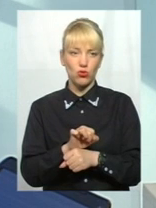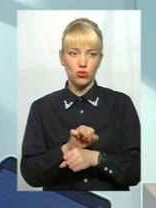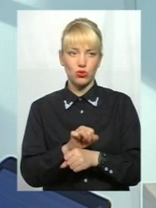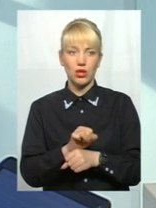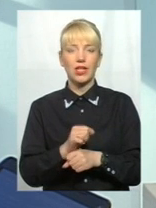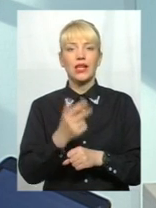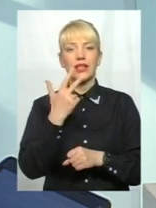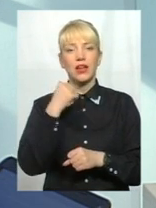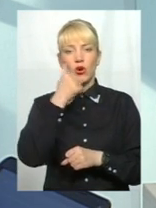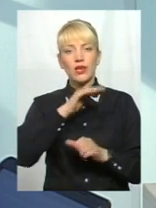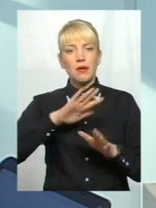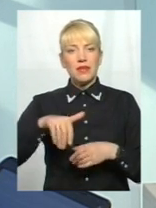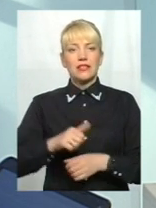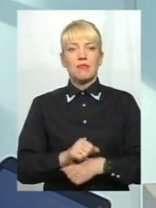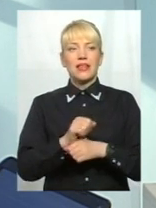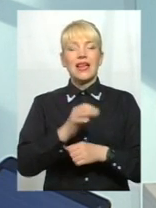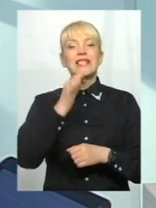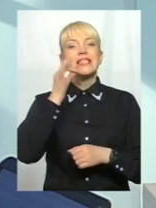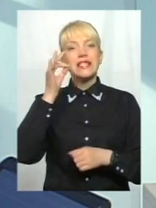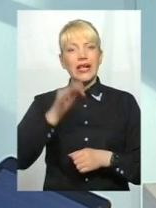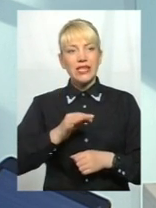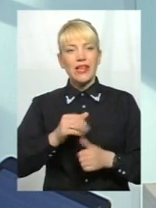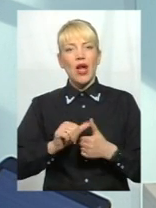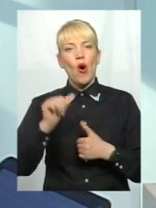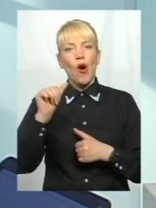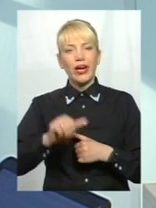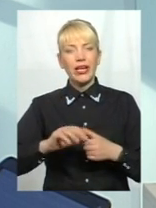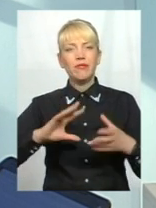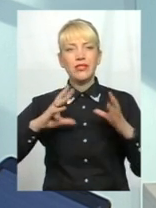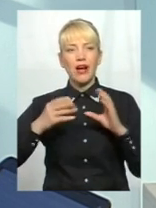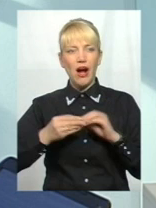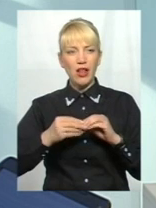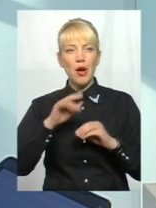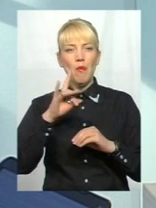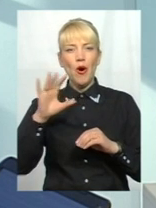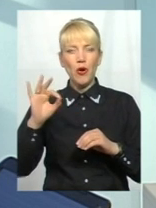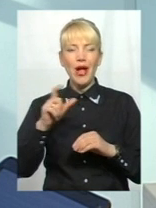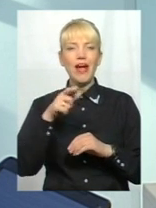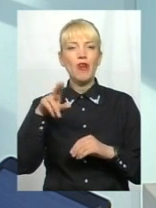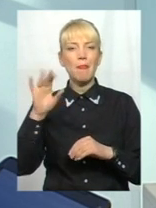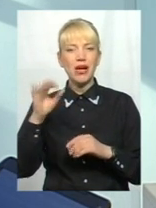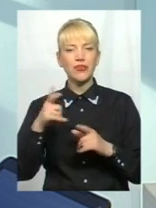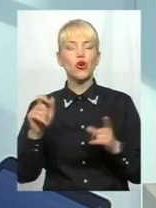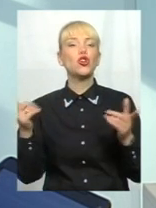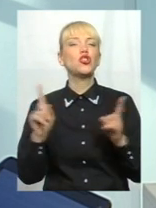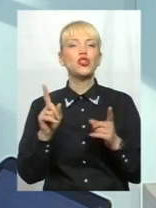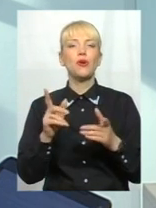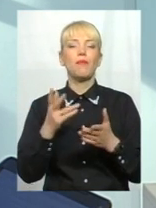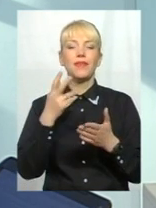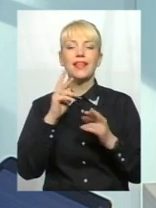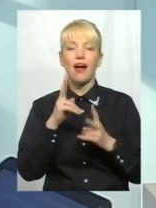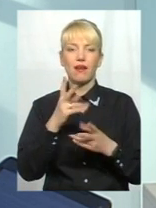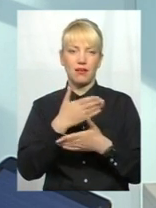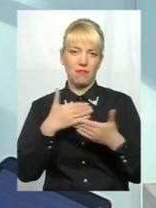Майдану, і сказати, так, крім загальних слів про європейськість, що ми в Україні, як ми бачимо